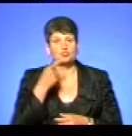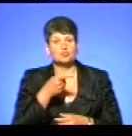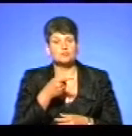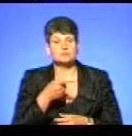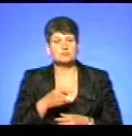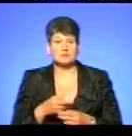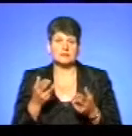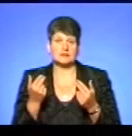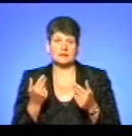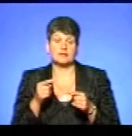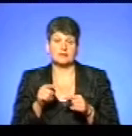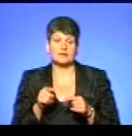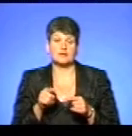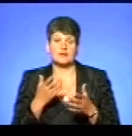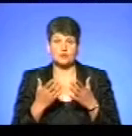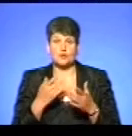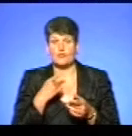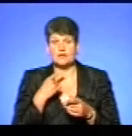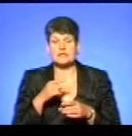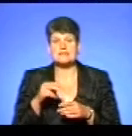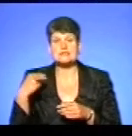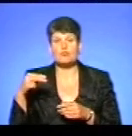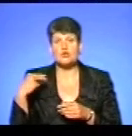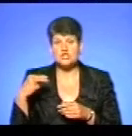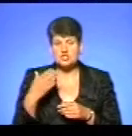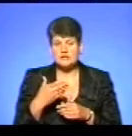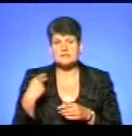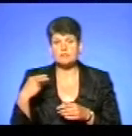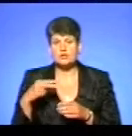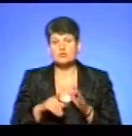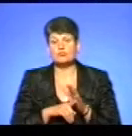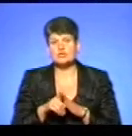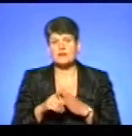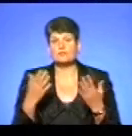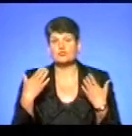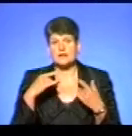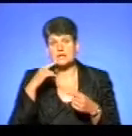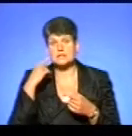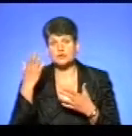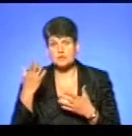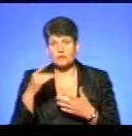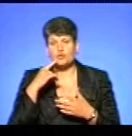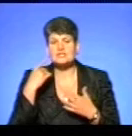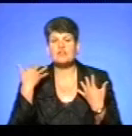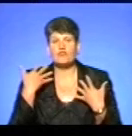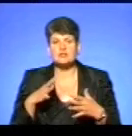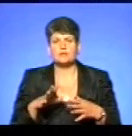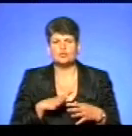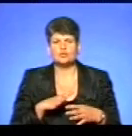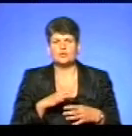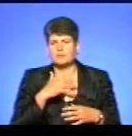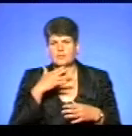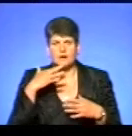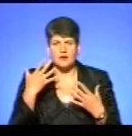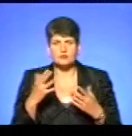прокоментуємо. Так, звичайно, там я почну, якщо, ви кажете, Запоріжжя. Запоріжжя занесли за все відпочивання з Росії. І в Росії вже тоді вирував він сильно. Далі